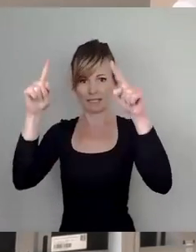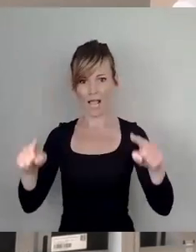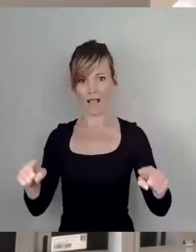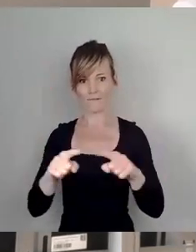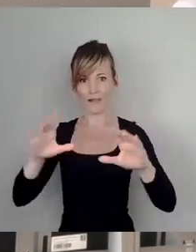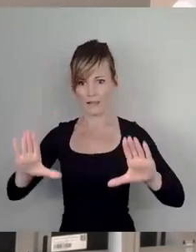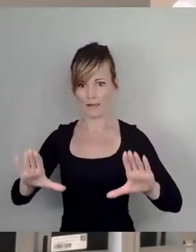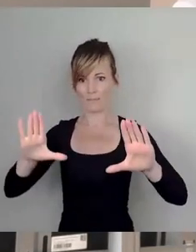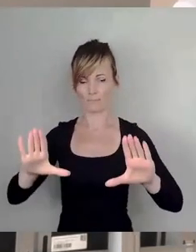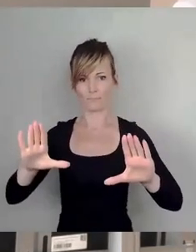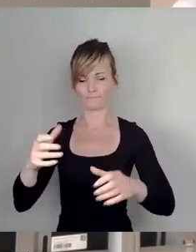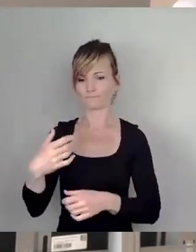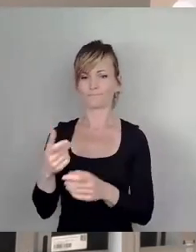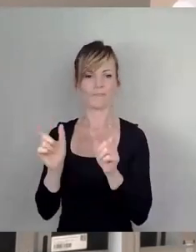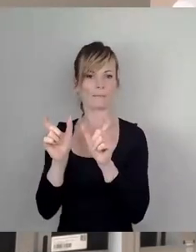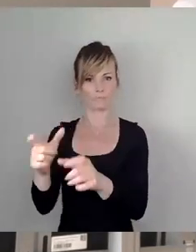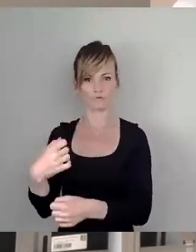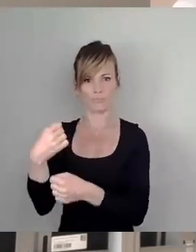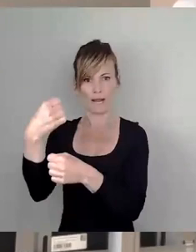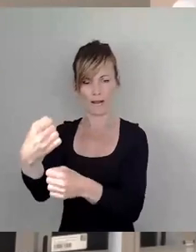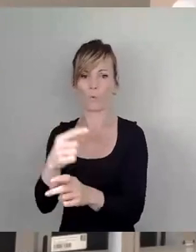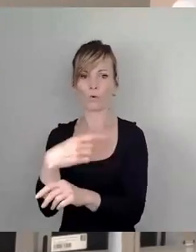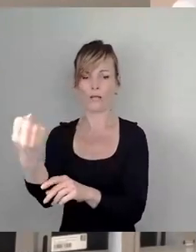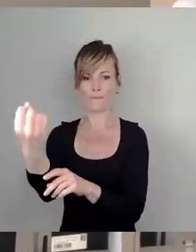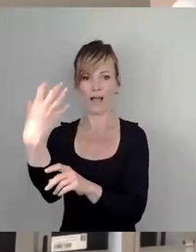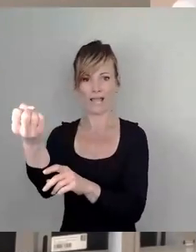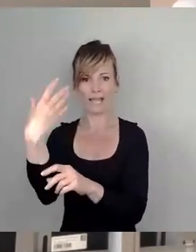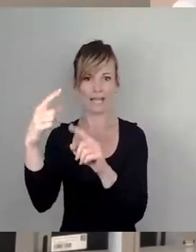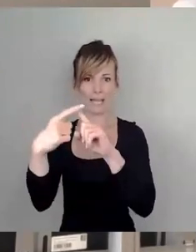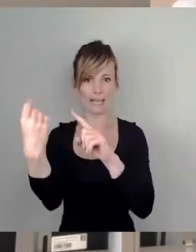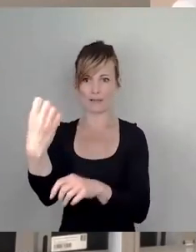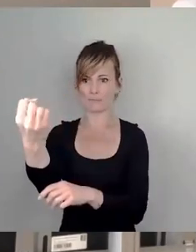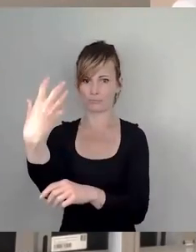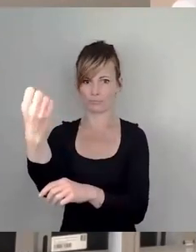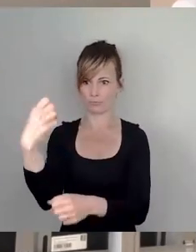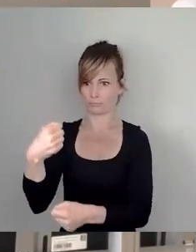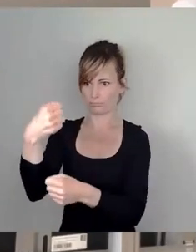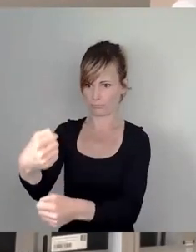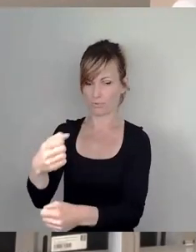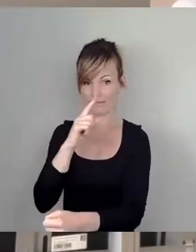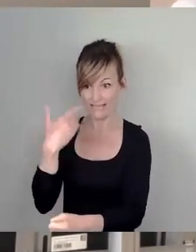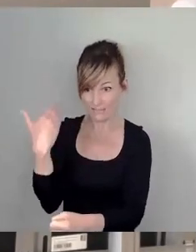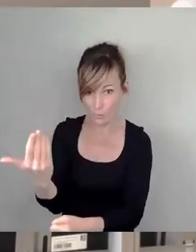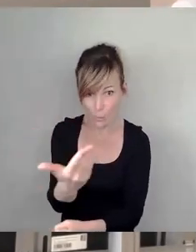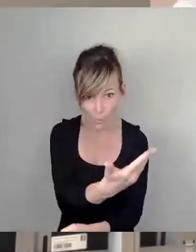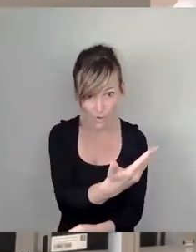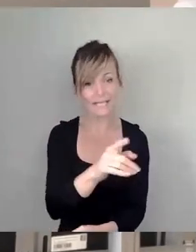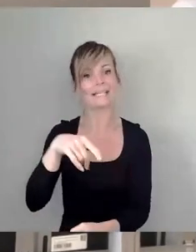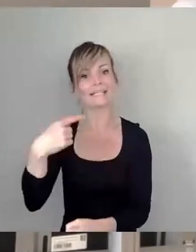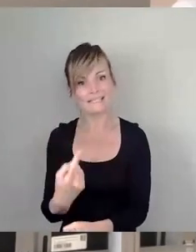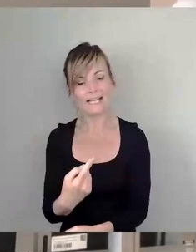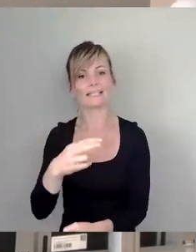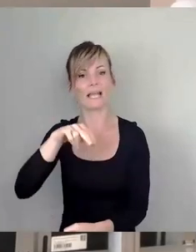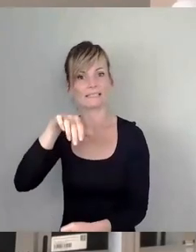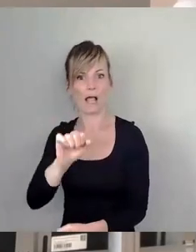Absperrtafel mit Blinkpfeil. Wenn man das macht, dann gilt RSA. So, und da kann ich mir sicher